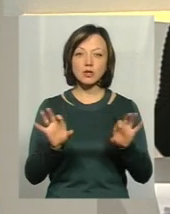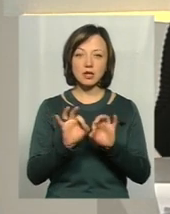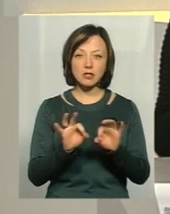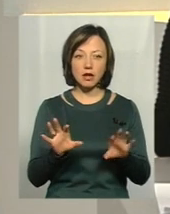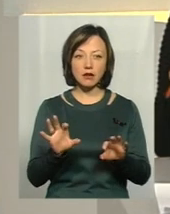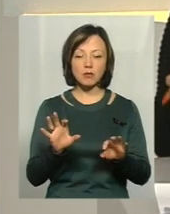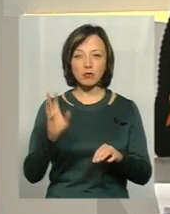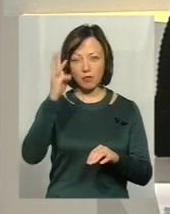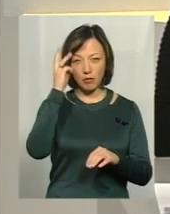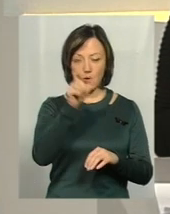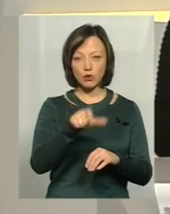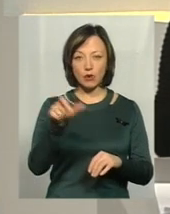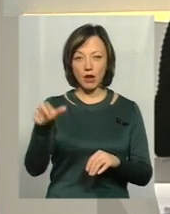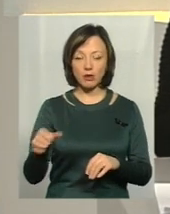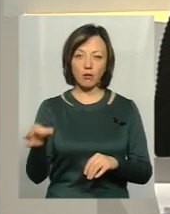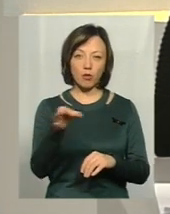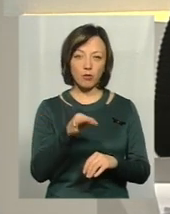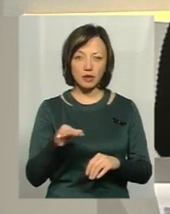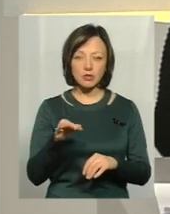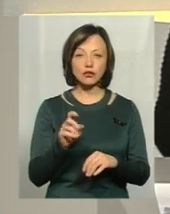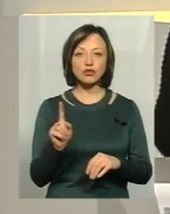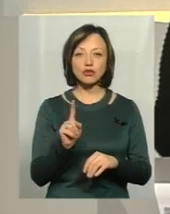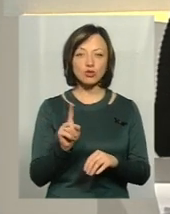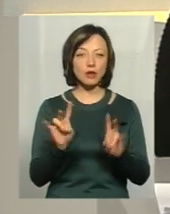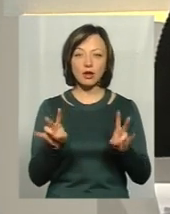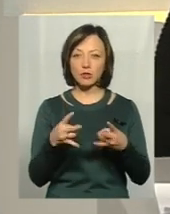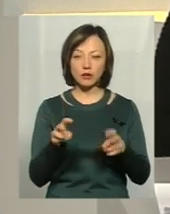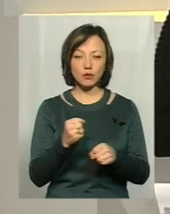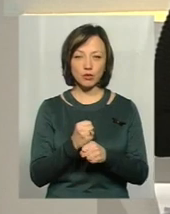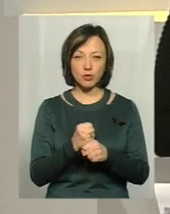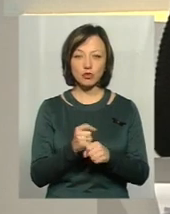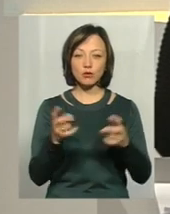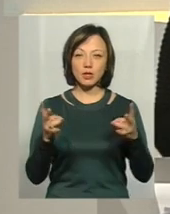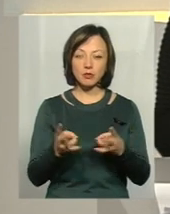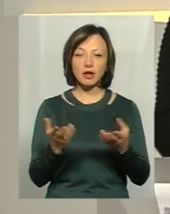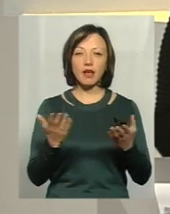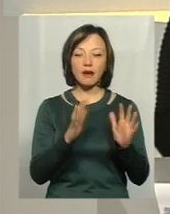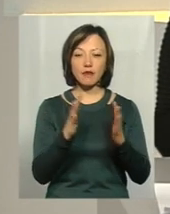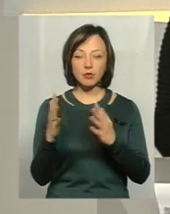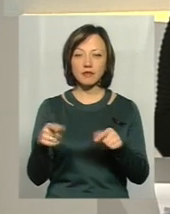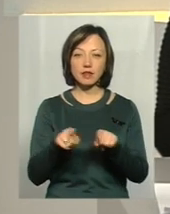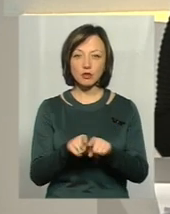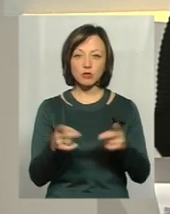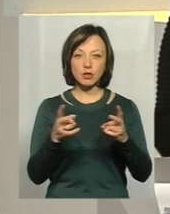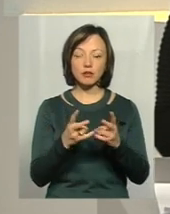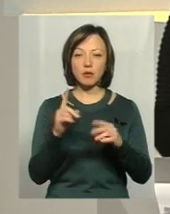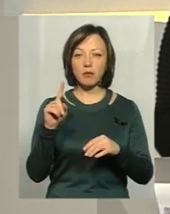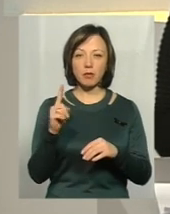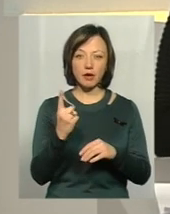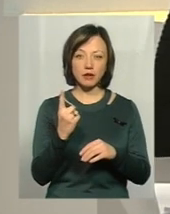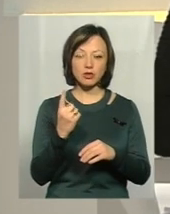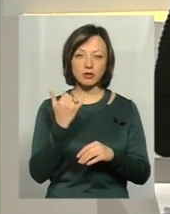подолянам, жителям області, гостям, що не потрібно робити, що потрібно, в яких випадках все ж таки потрібно першим